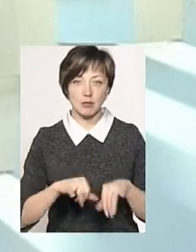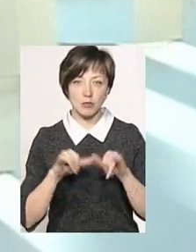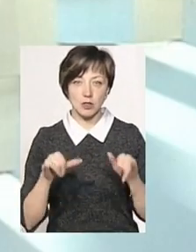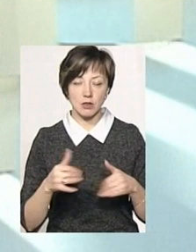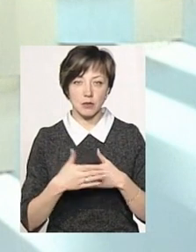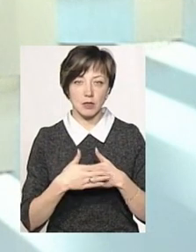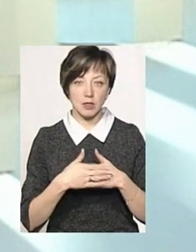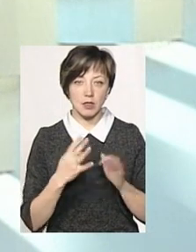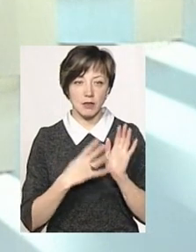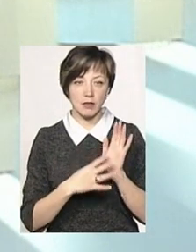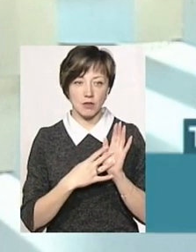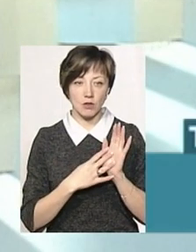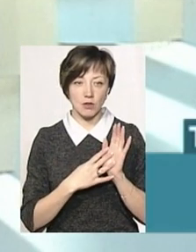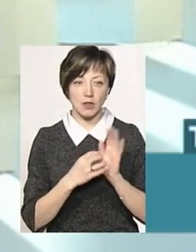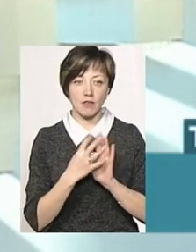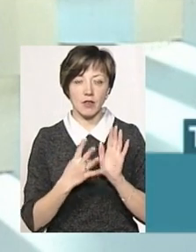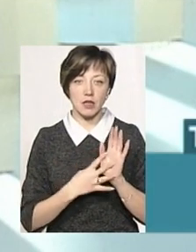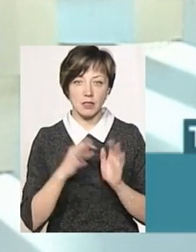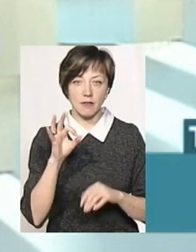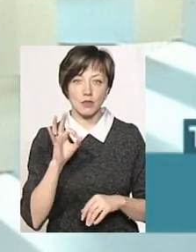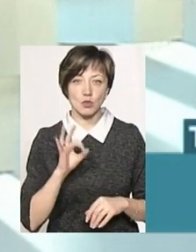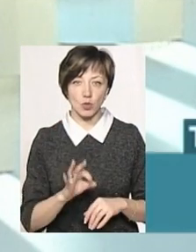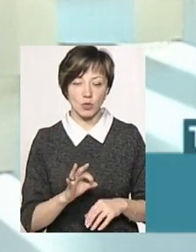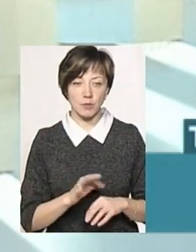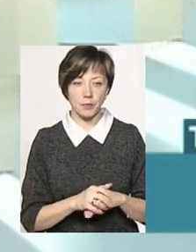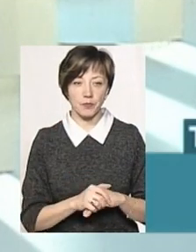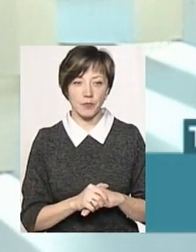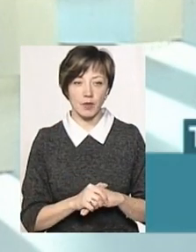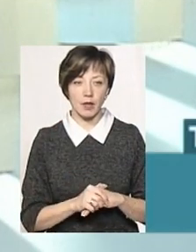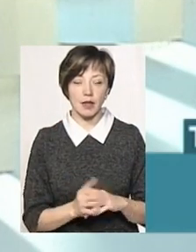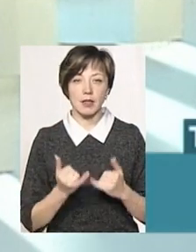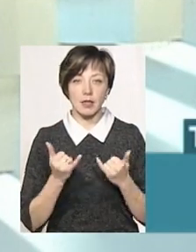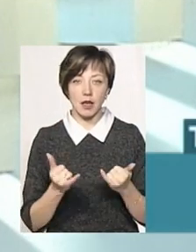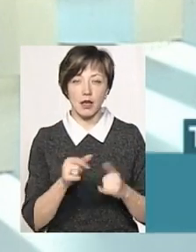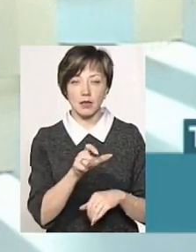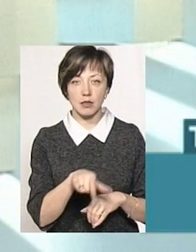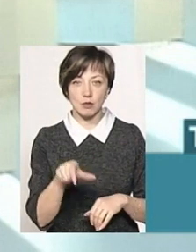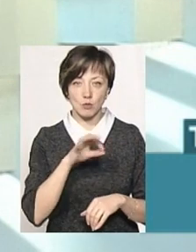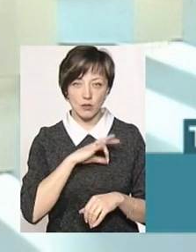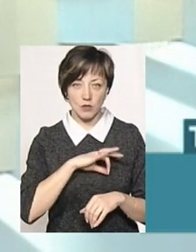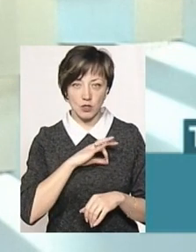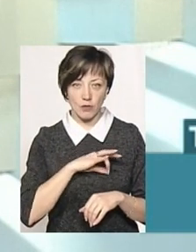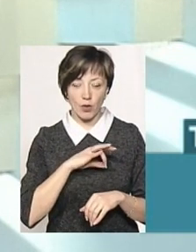збільшився десь на 19%. А для споживачів,